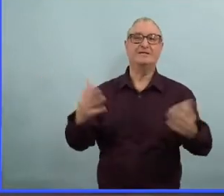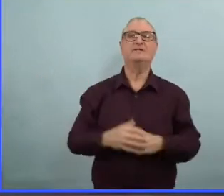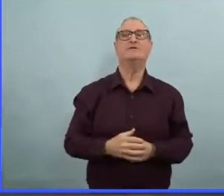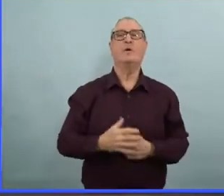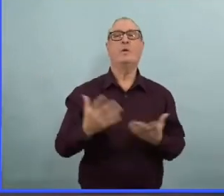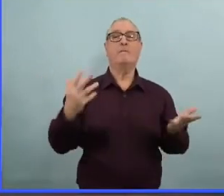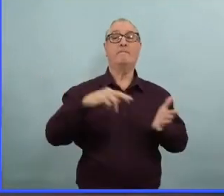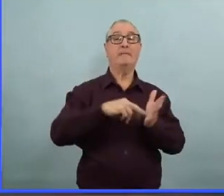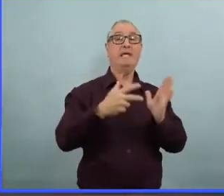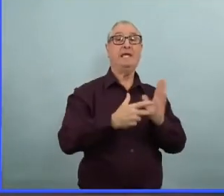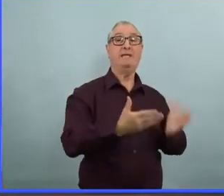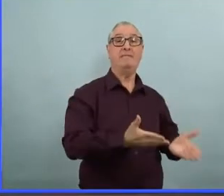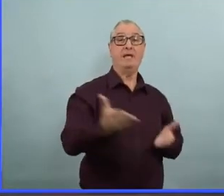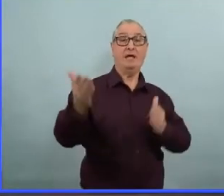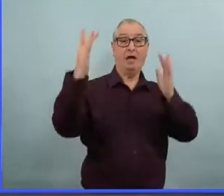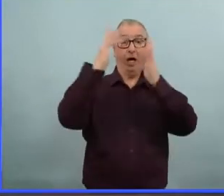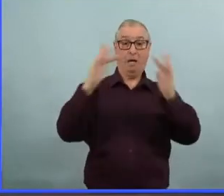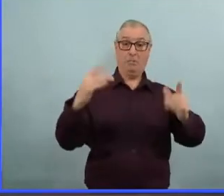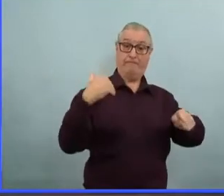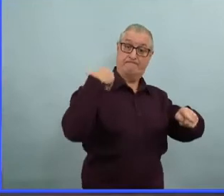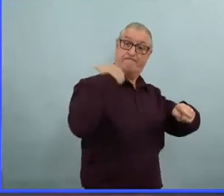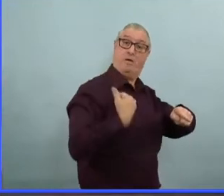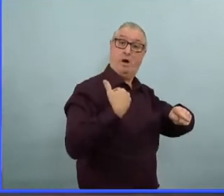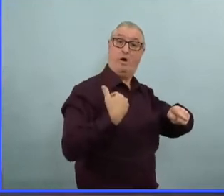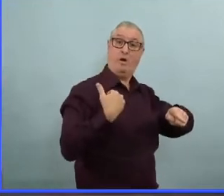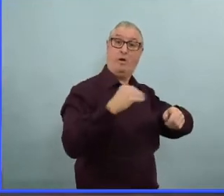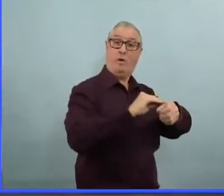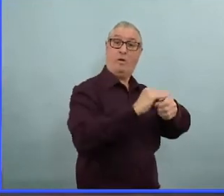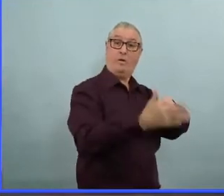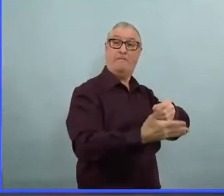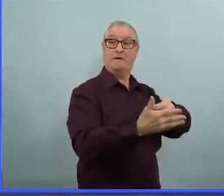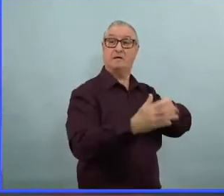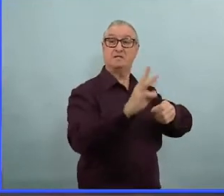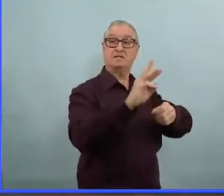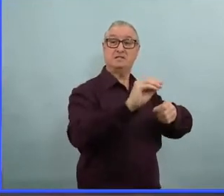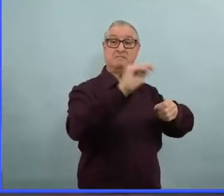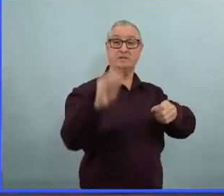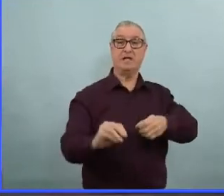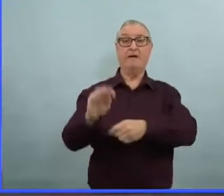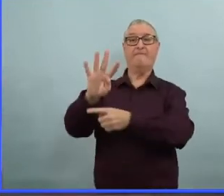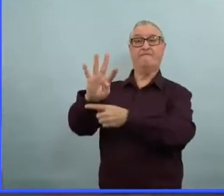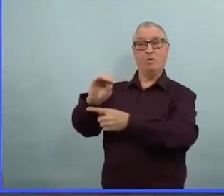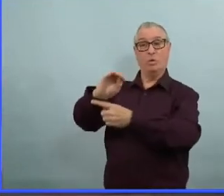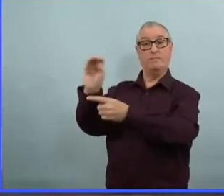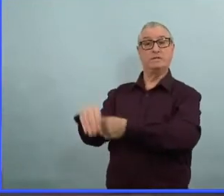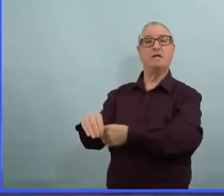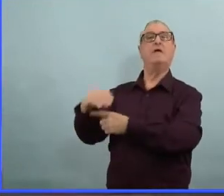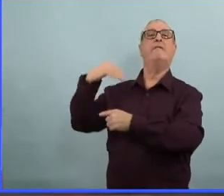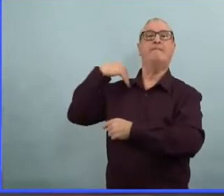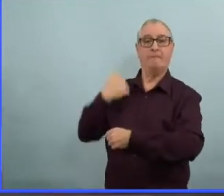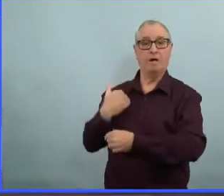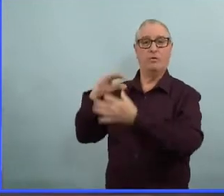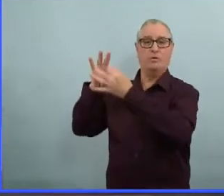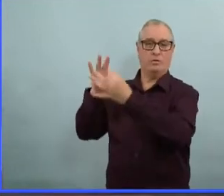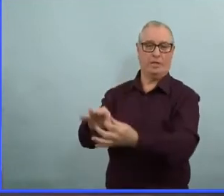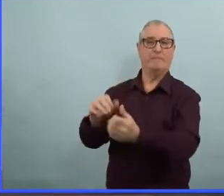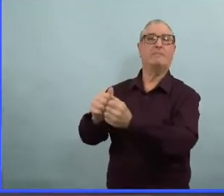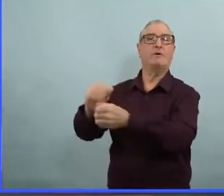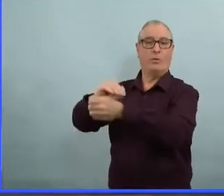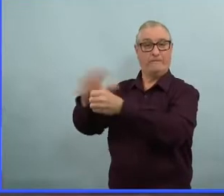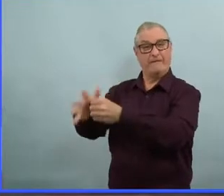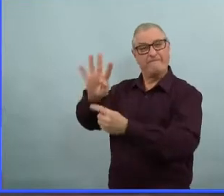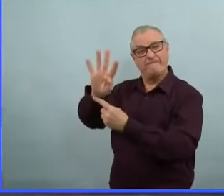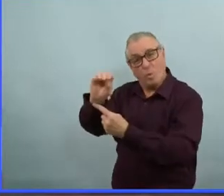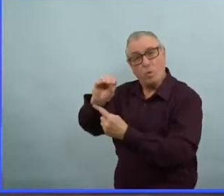que la COVID. Donc, ça veut dire qu'en fait, 40% des personnes qui sont admises à l'hôpital sont admises pour des raisons qui sont liées à la COVID.